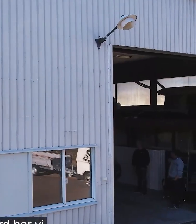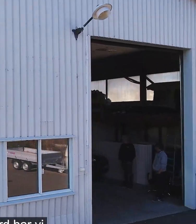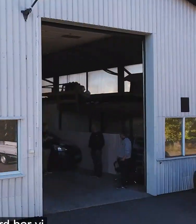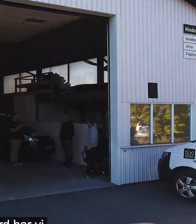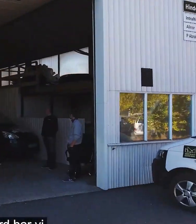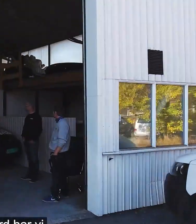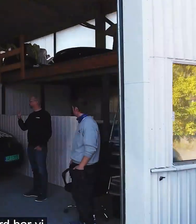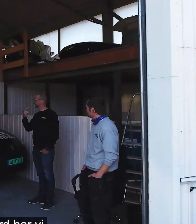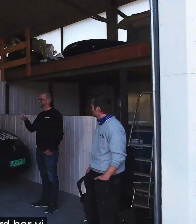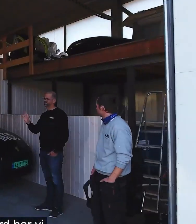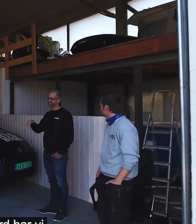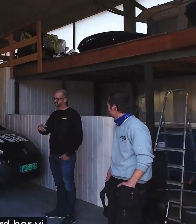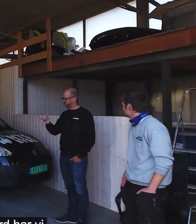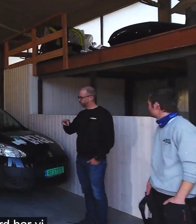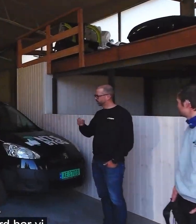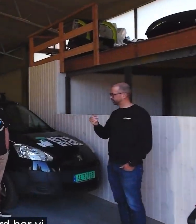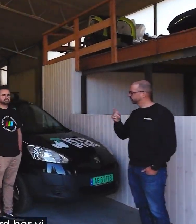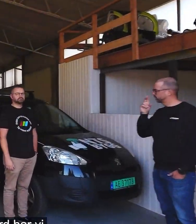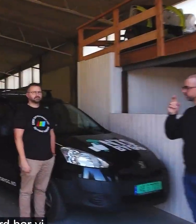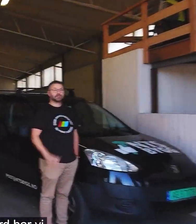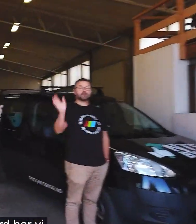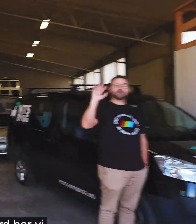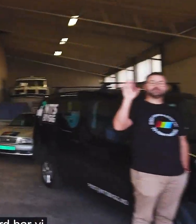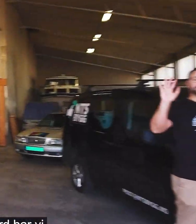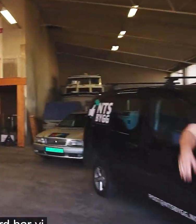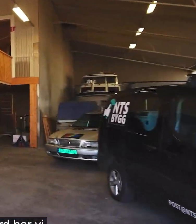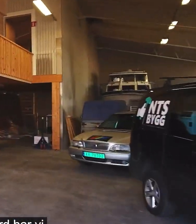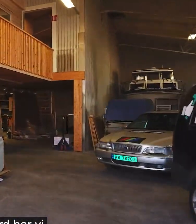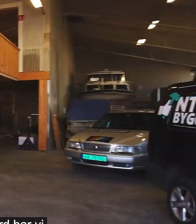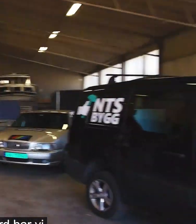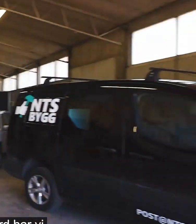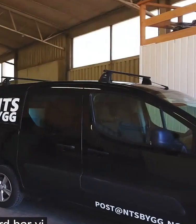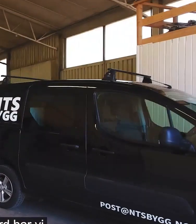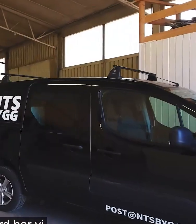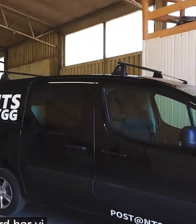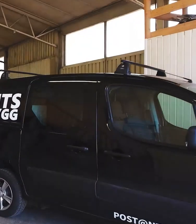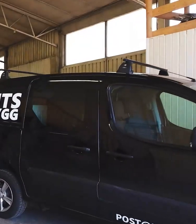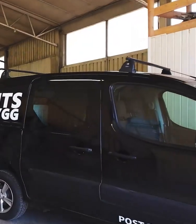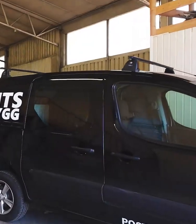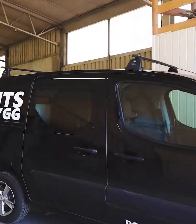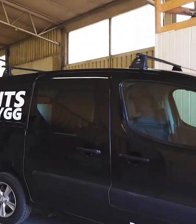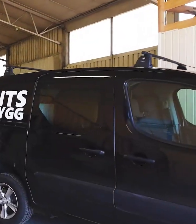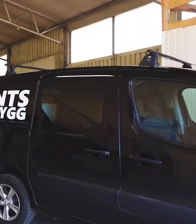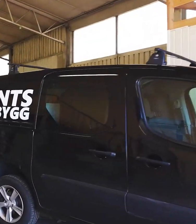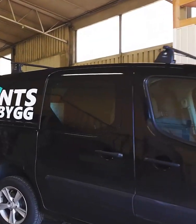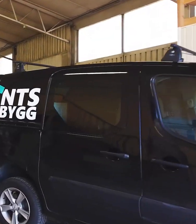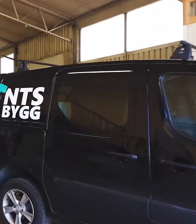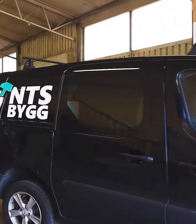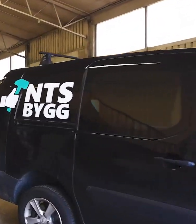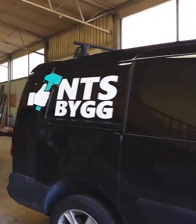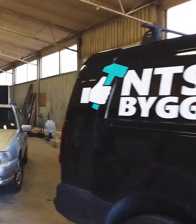Her i dette huset i Sandefjord har vi fem virksomheter under samme tak. Supervisuell,